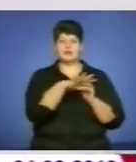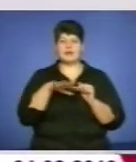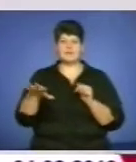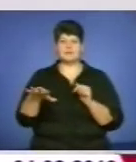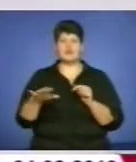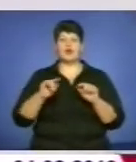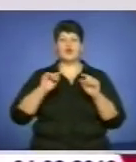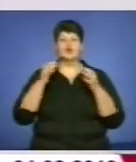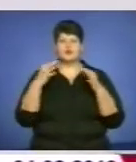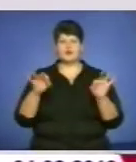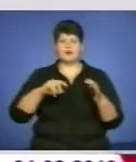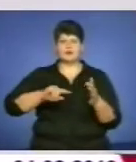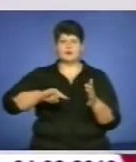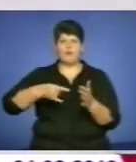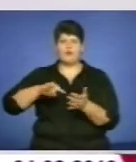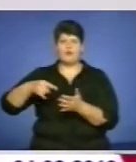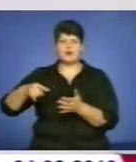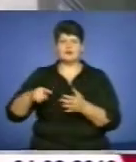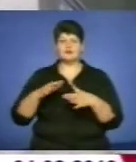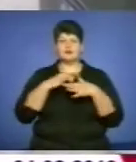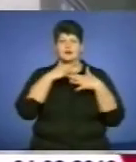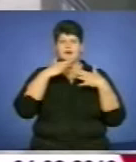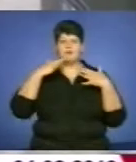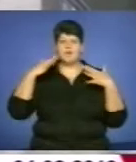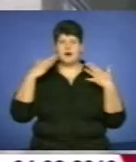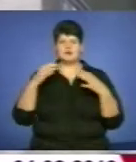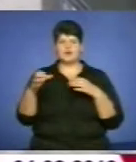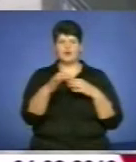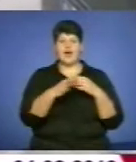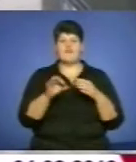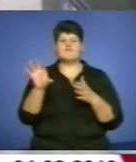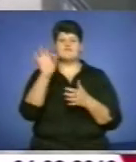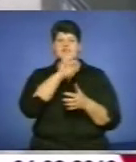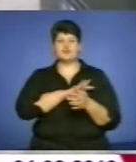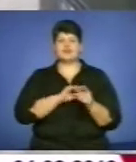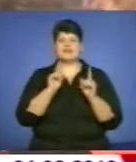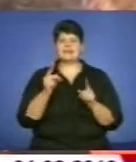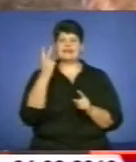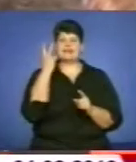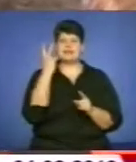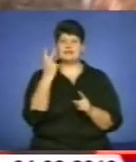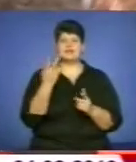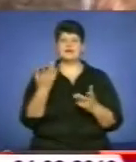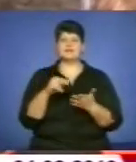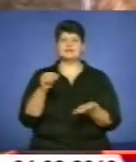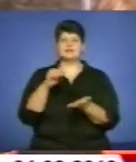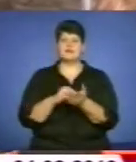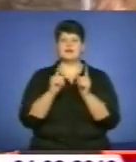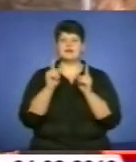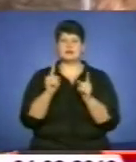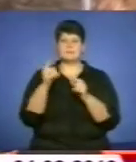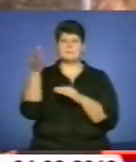бурити необмежену кількість слунок та використовувати лише дві, які позначають прапорцями. У нас на льоді